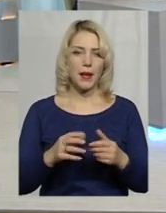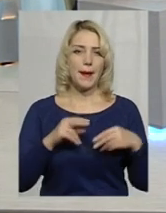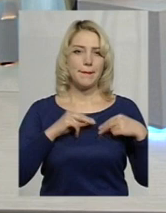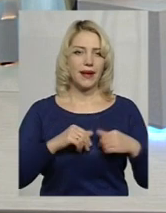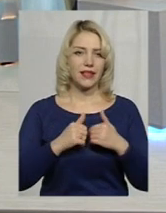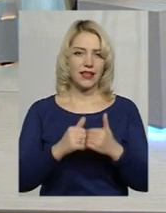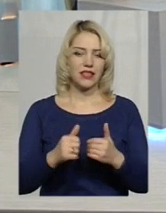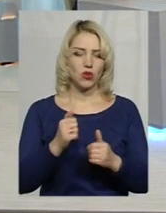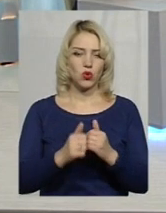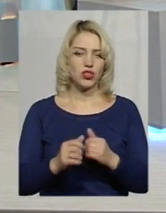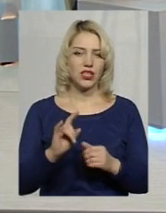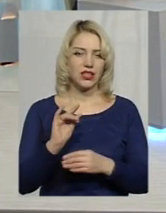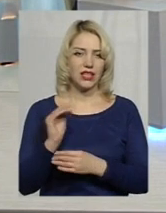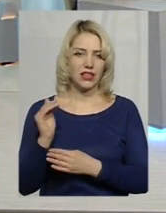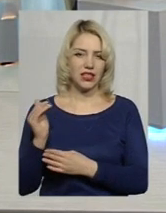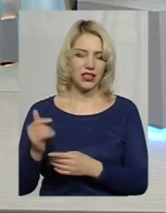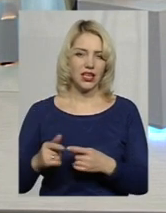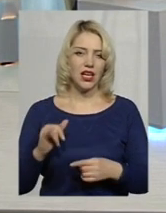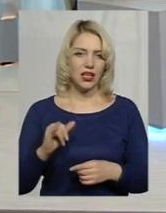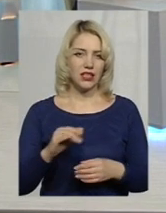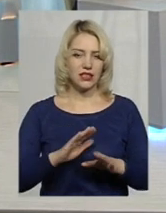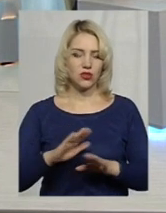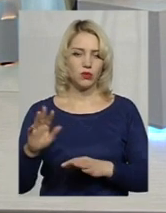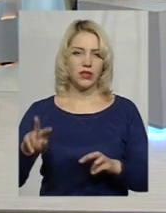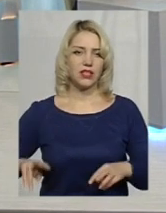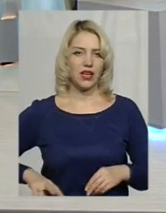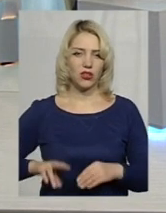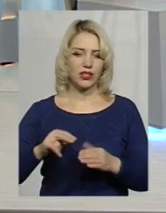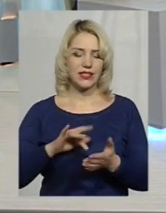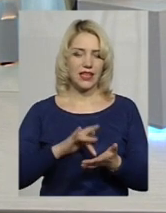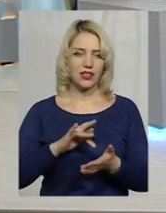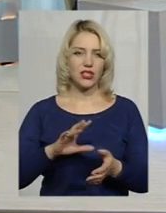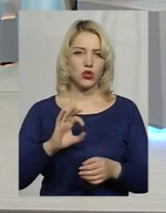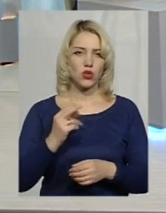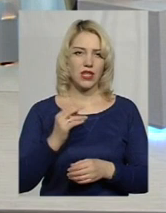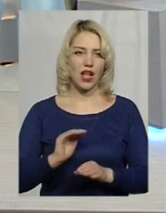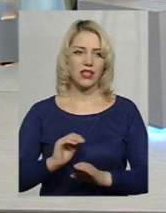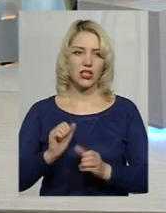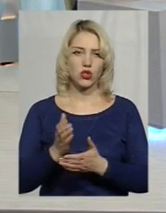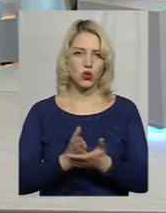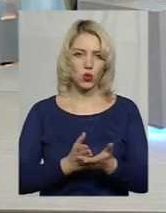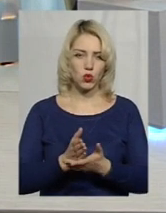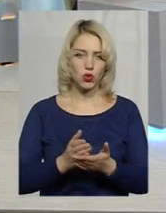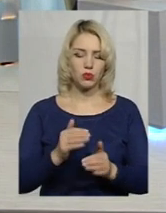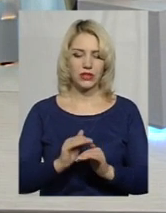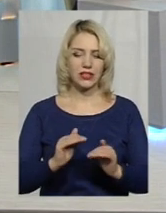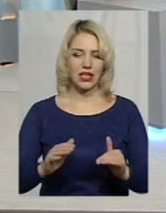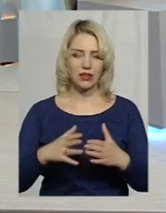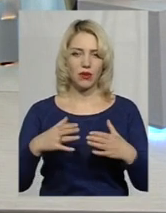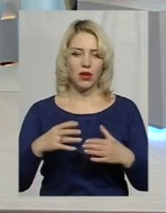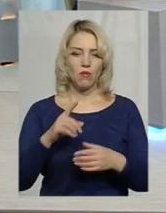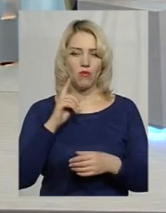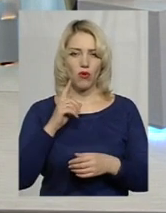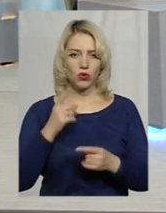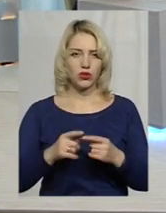Стригою та заступником директора Центру соціальних служб для сім'ї, дітей та молоді і координатором